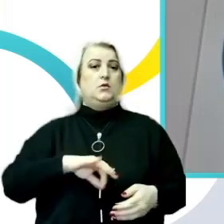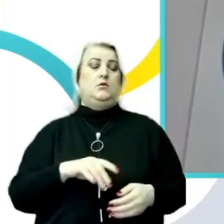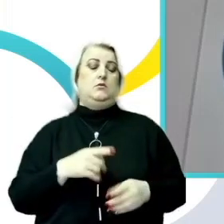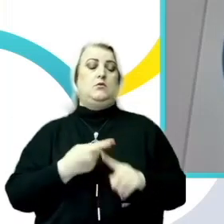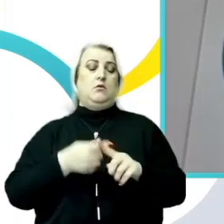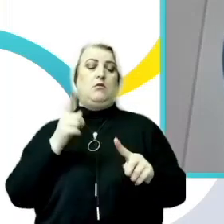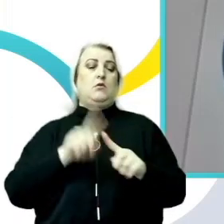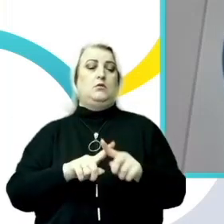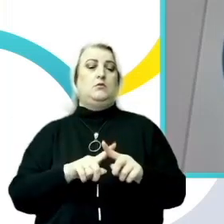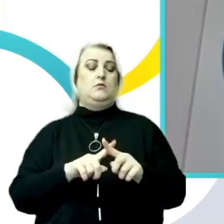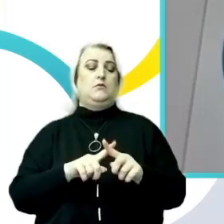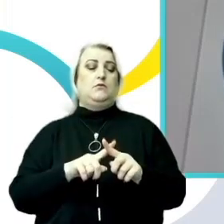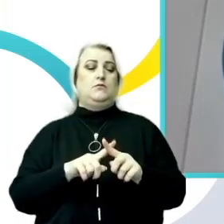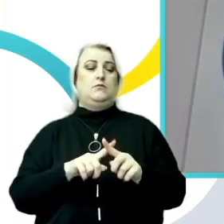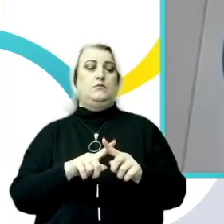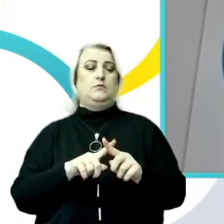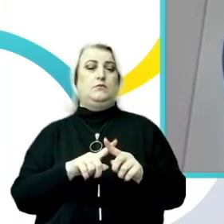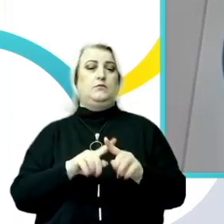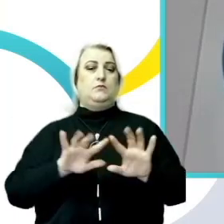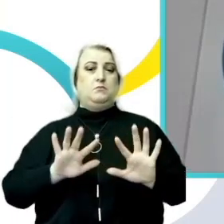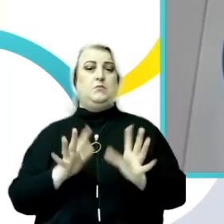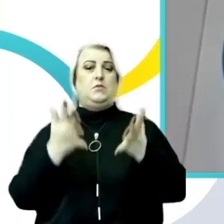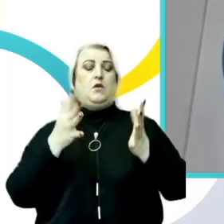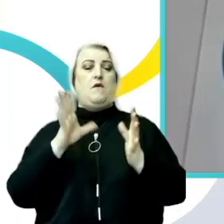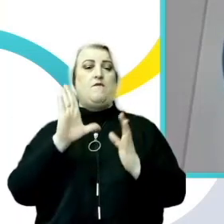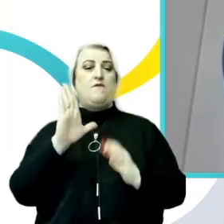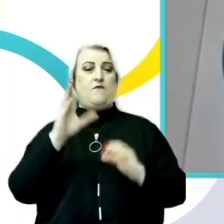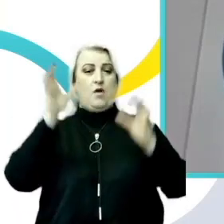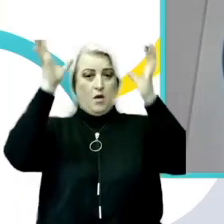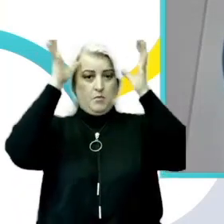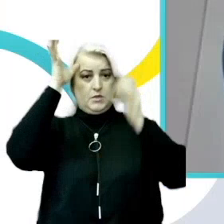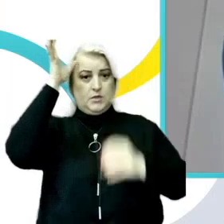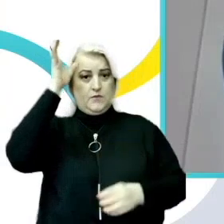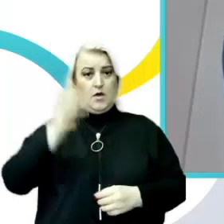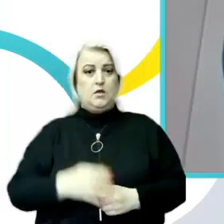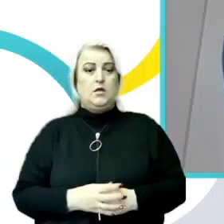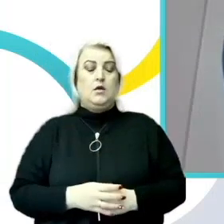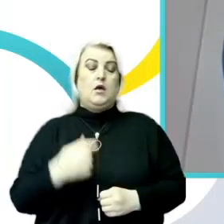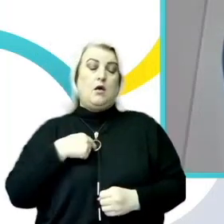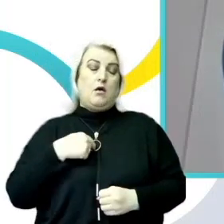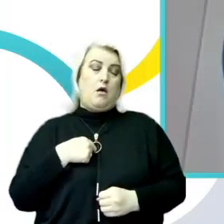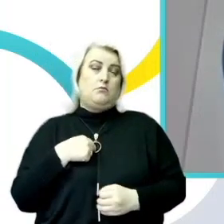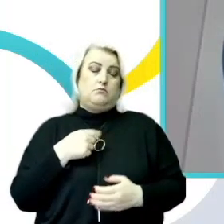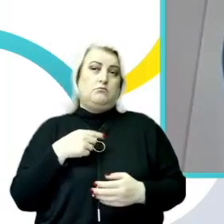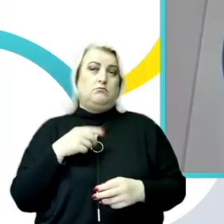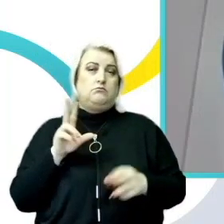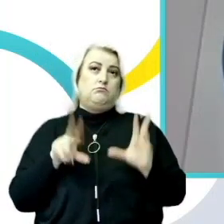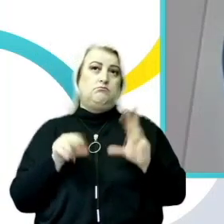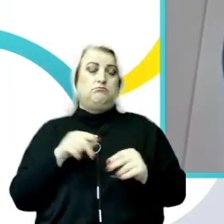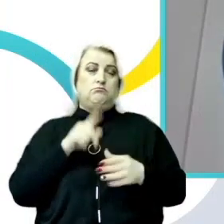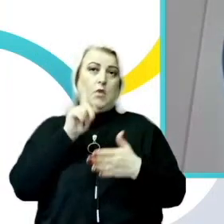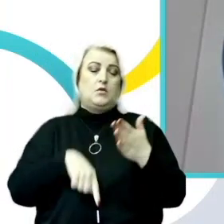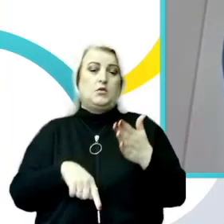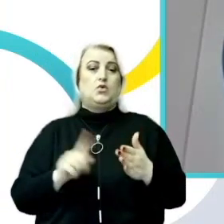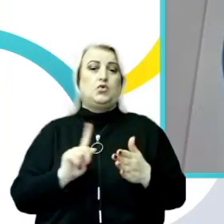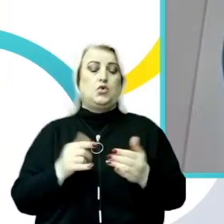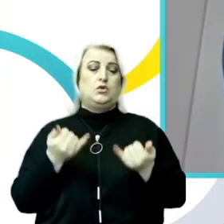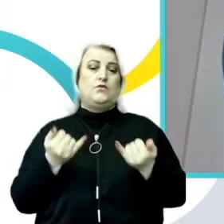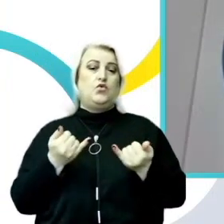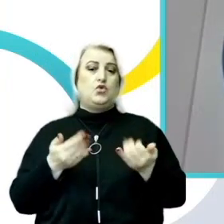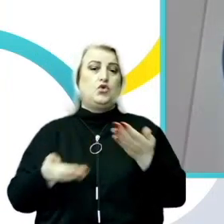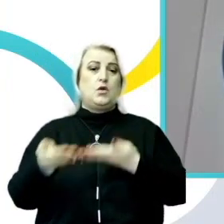educației. Îmi exprim speranța că în cadrul discuțiilor de astăzi,